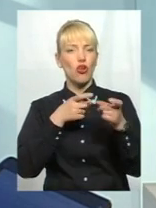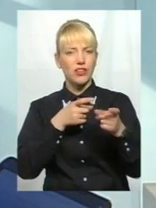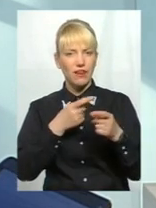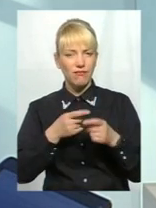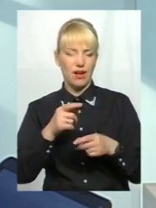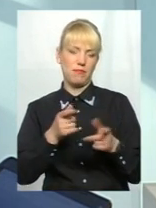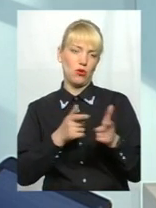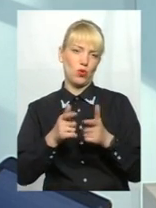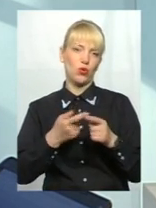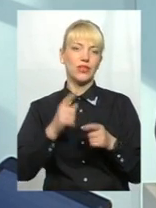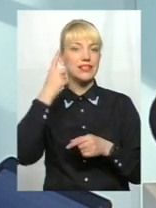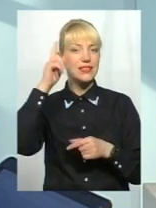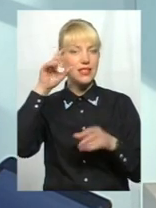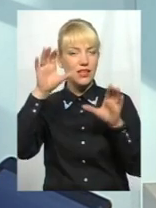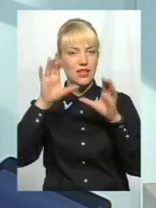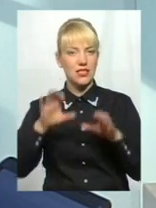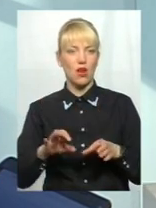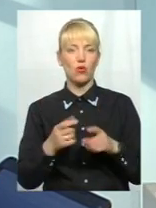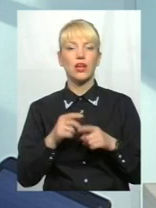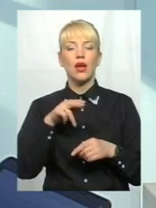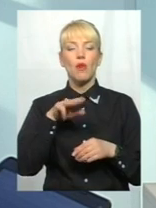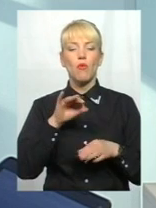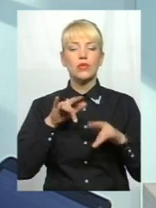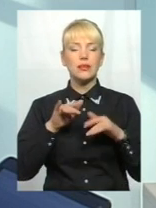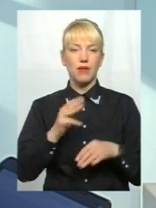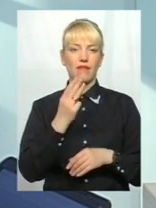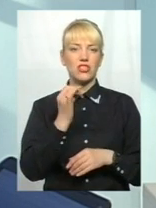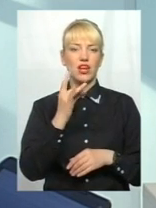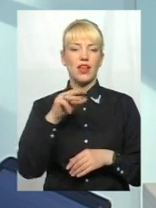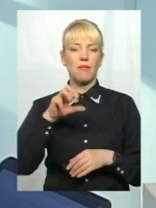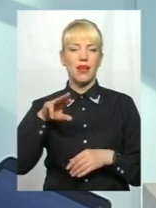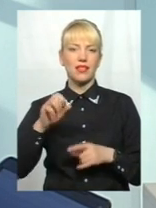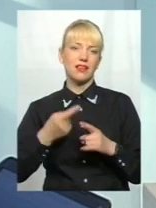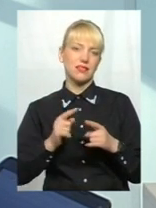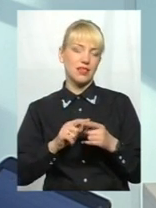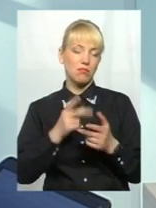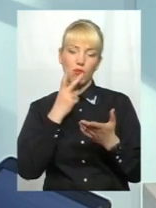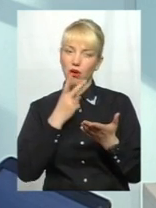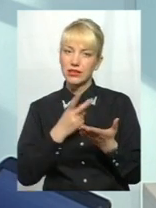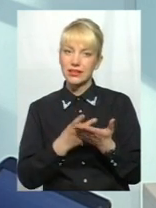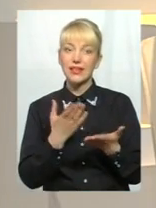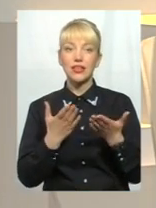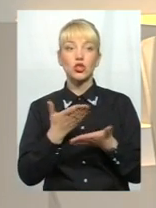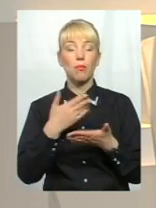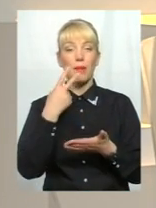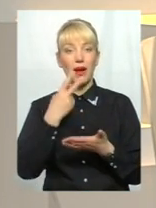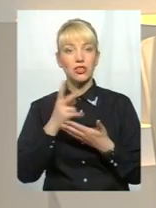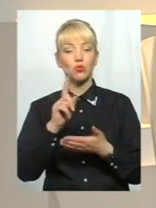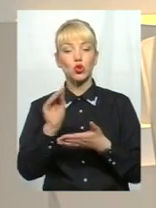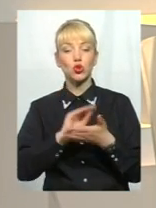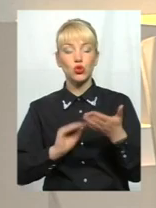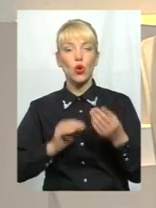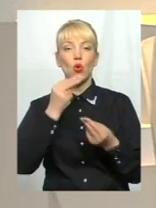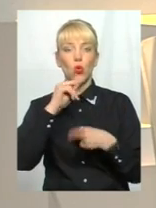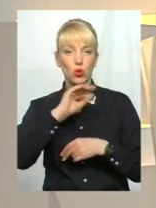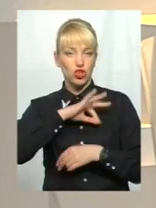це знання законів і так далі. І ось правий шереметок, це класичний показник, що якщо ми бачимо, що журналісти кращі слідчі,